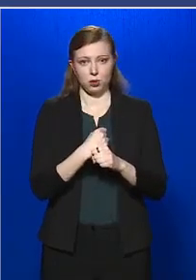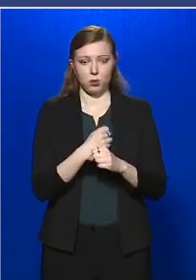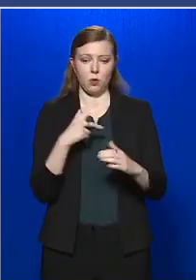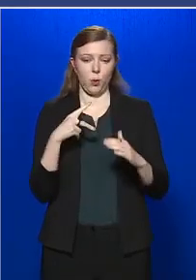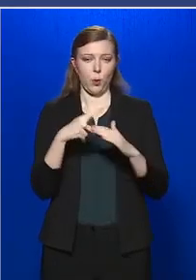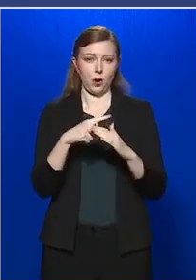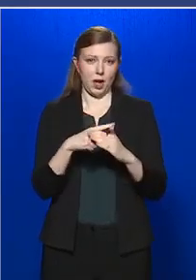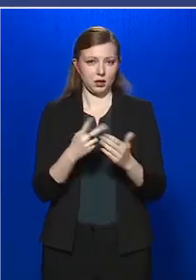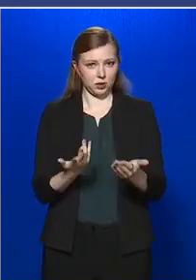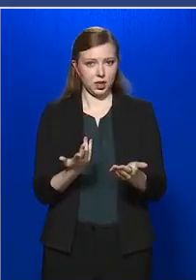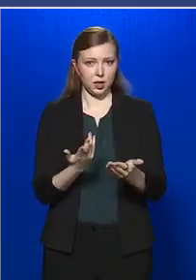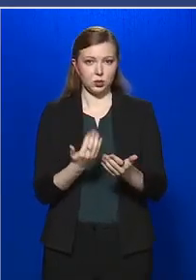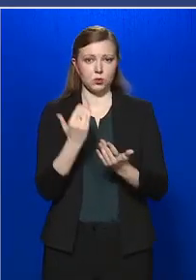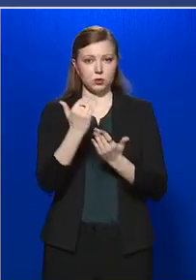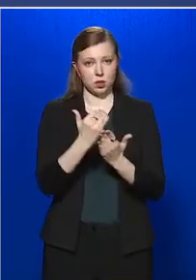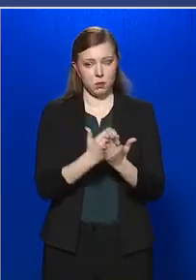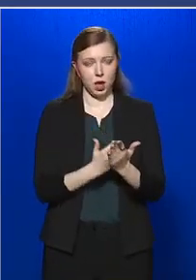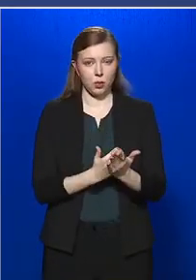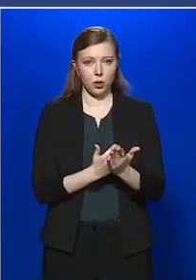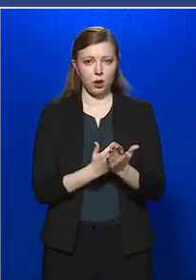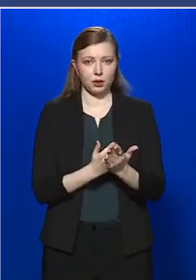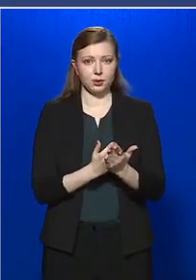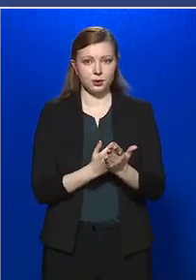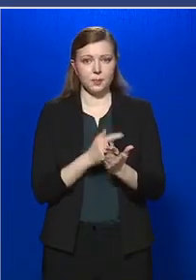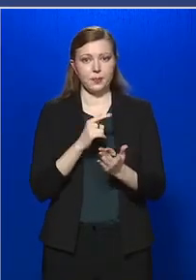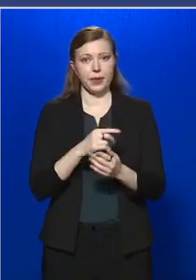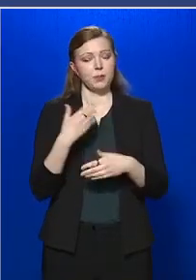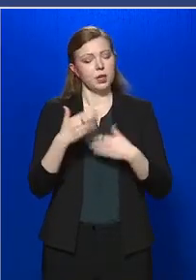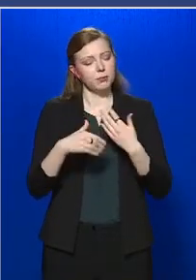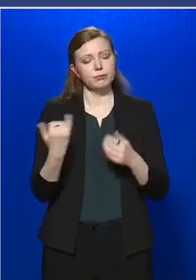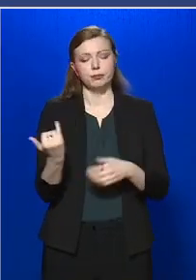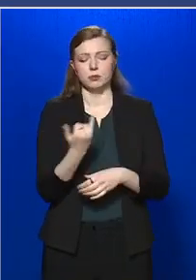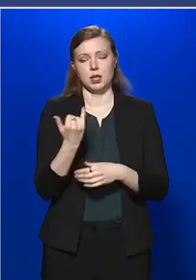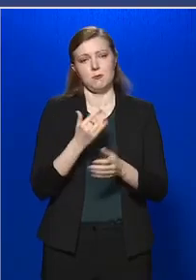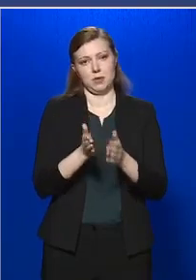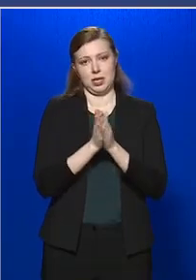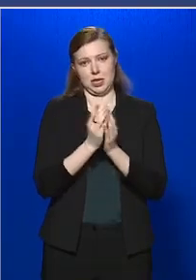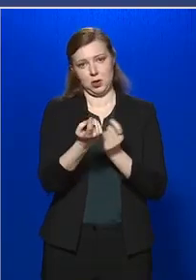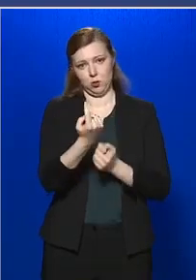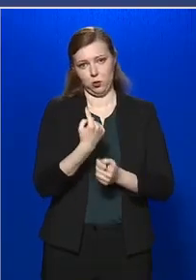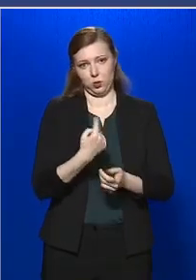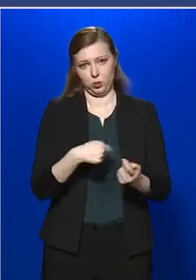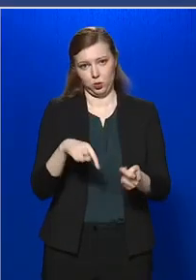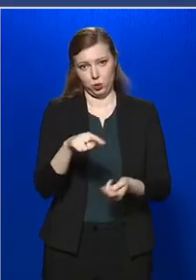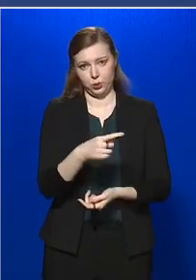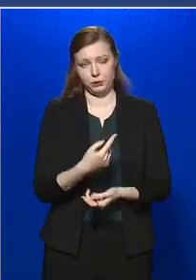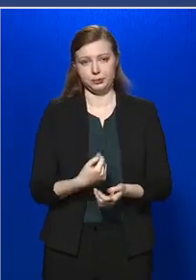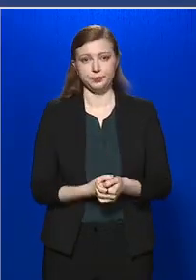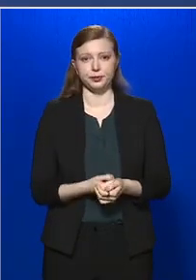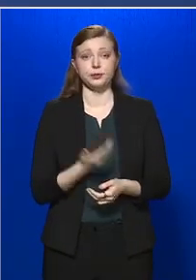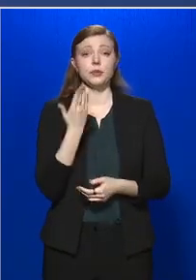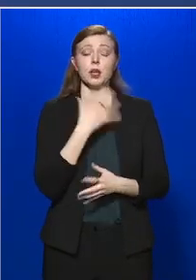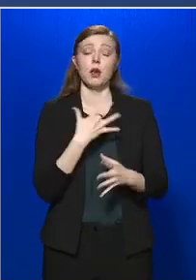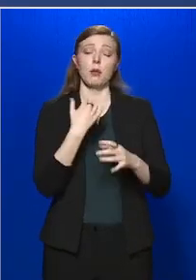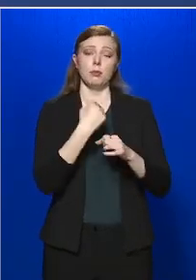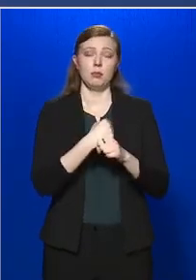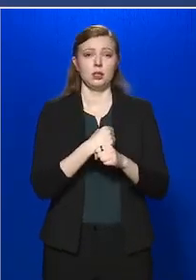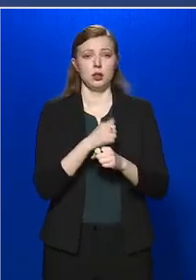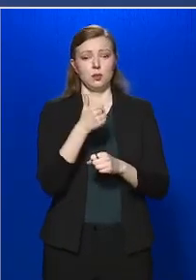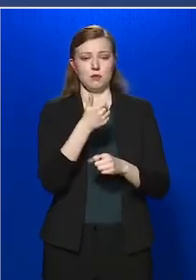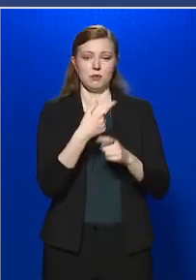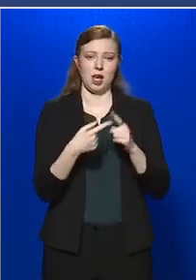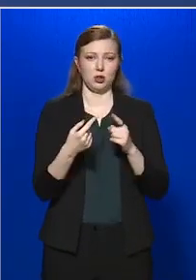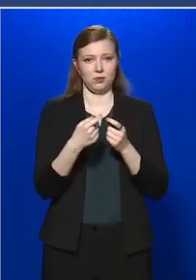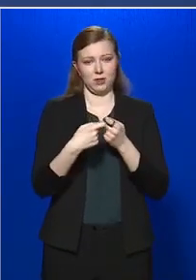korlátozásokat és szabályokat, amelyekre folyton kérjük önöket. Tehát, hogyha megtartjuk azt a másfél